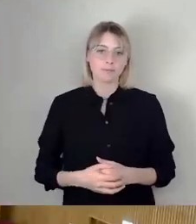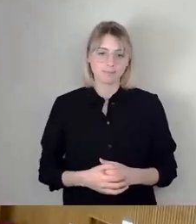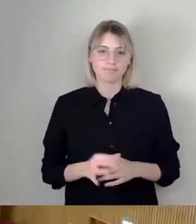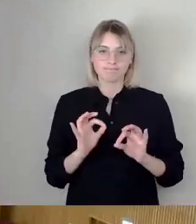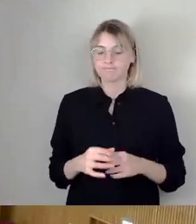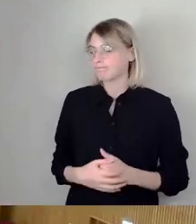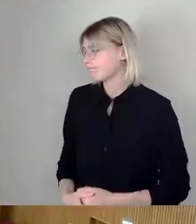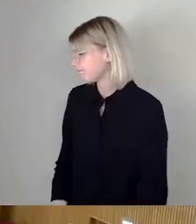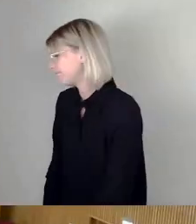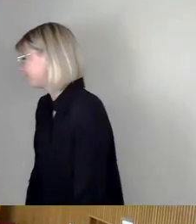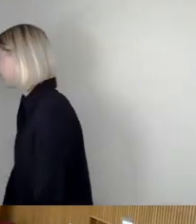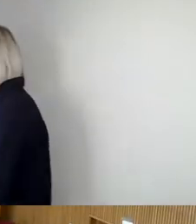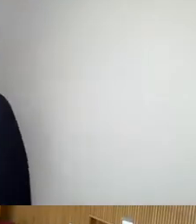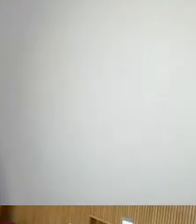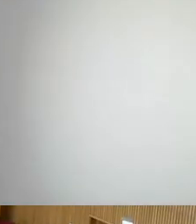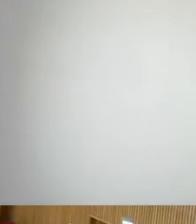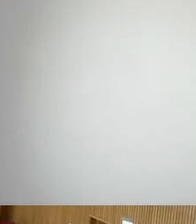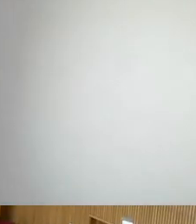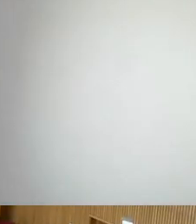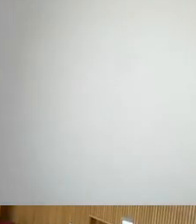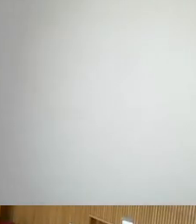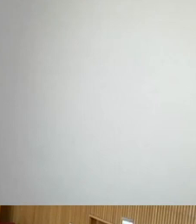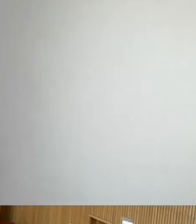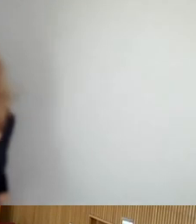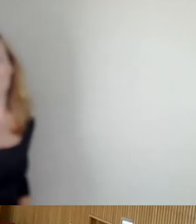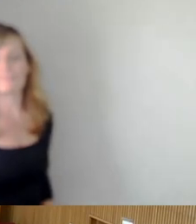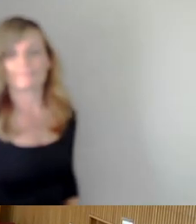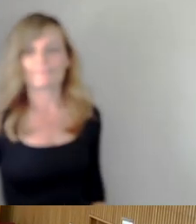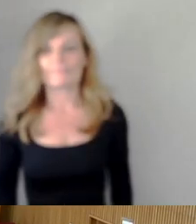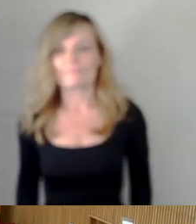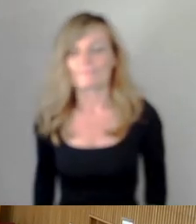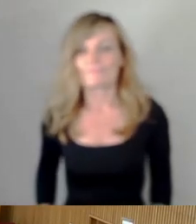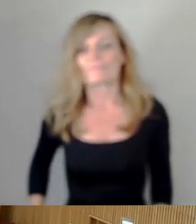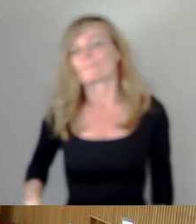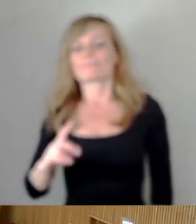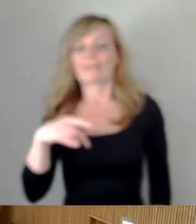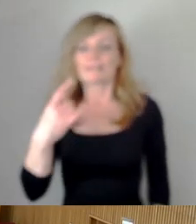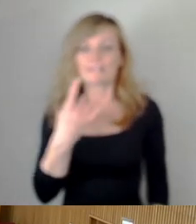Als nächstes darf ich nach vorne bitten, Matthias Moschka.